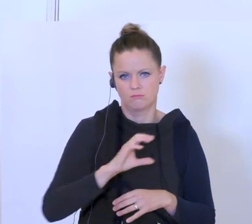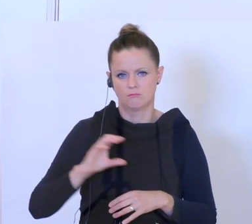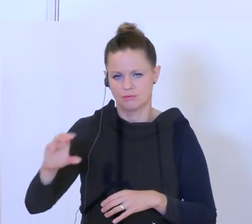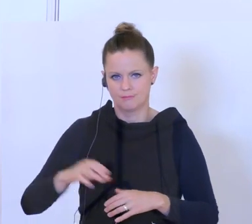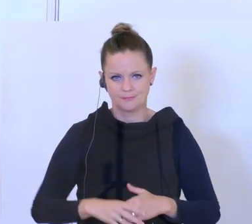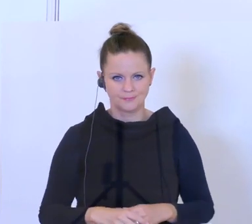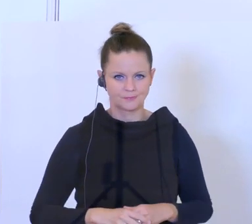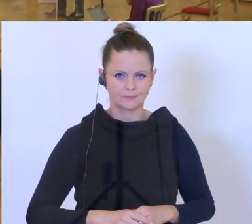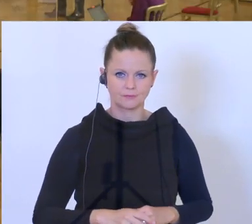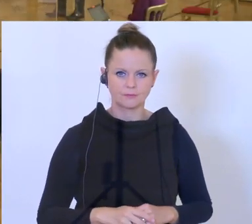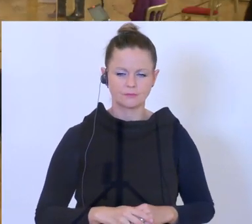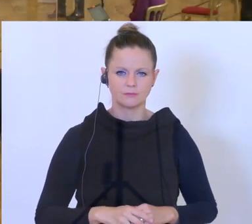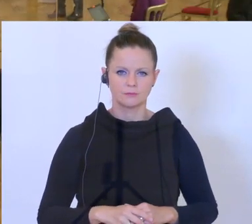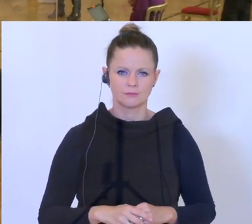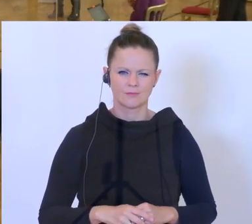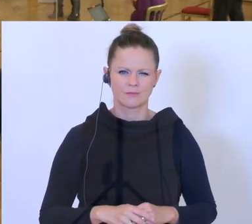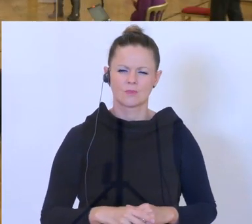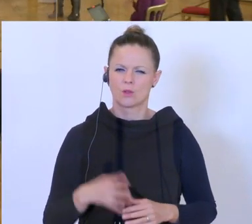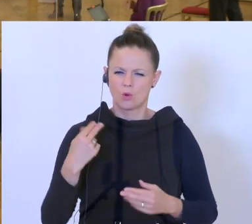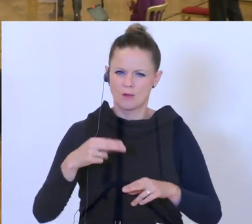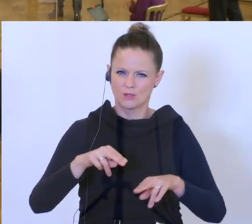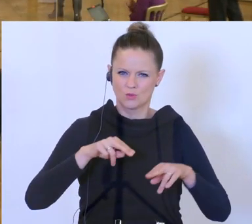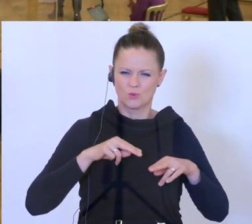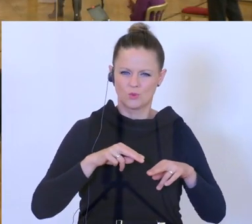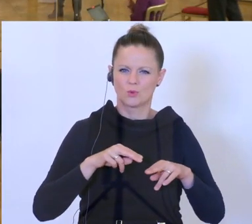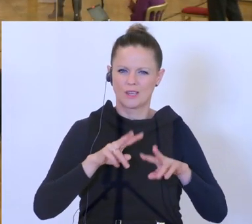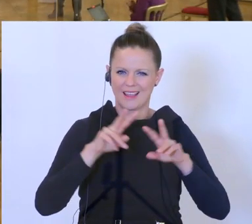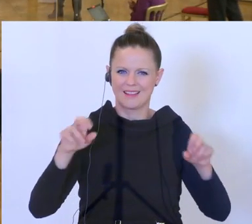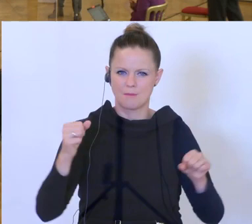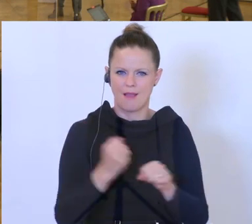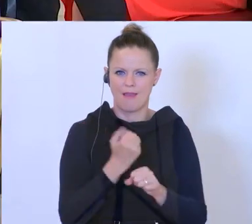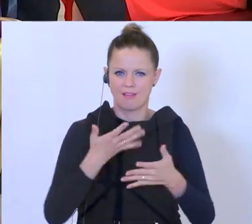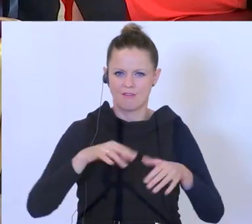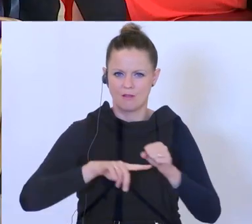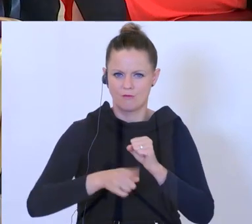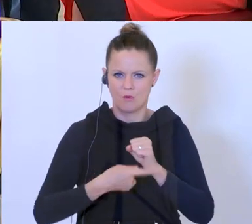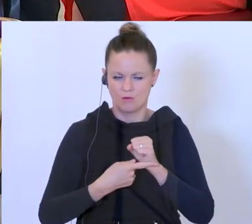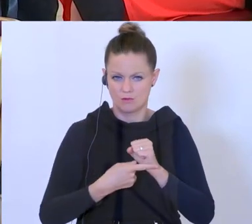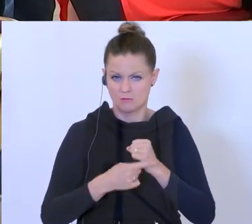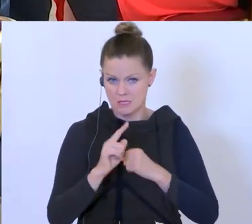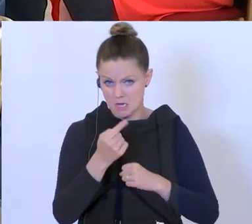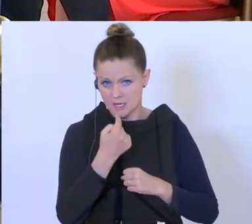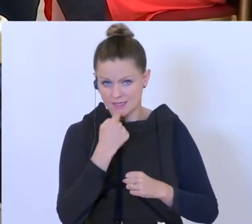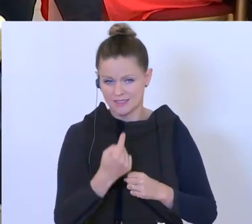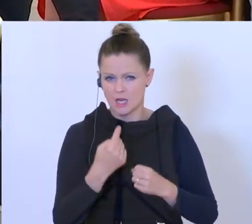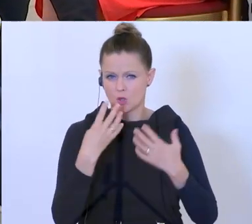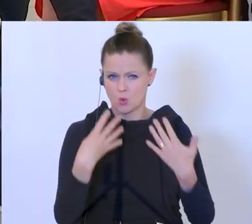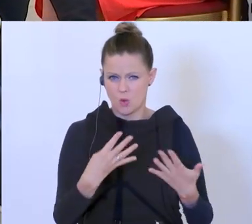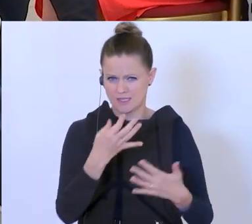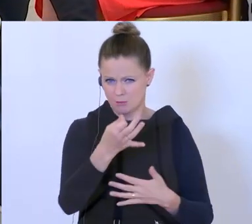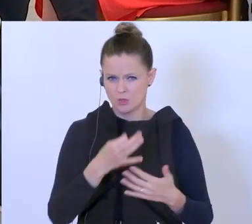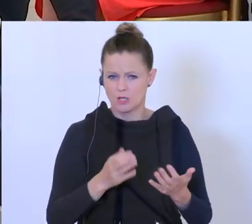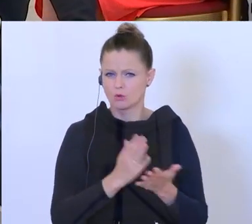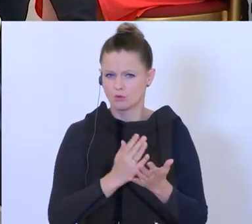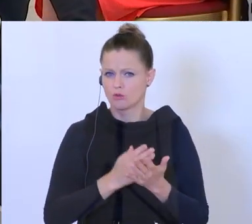Siebenhofer nochmal. Ich würde gerne nochmal zurückkommen auf den Härtefallfonds. Da haben Sie ja auch gesagt, dass der zu 90 Prozent, glaube ich, abgewickelt